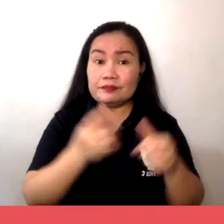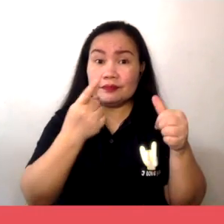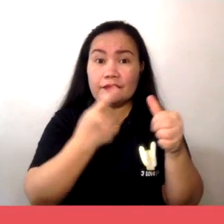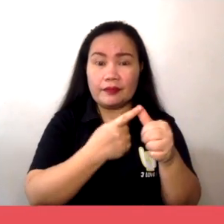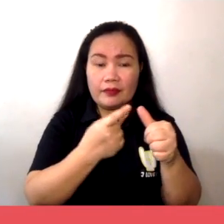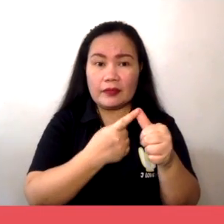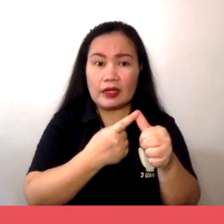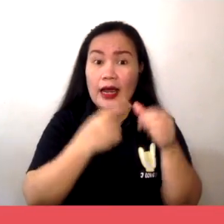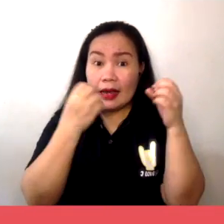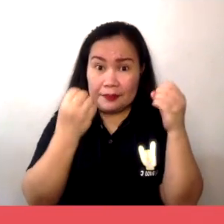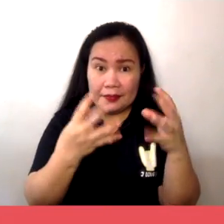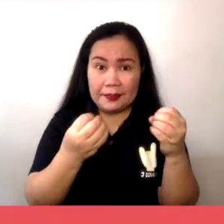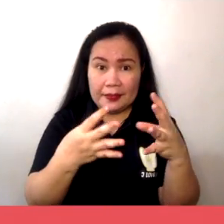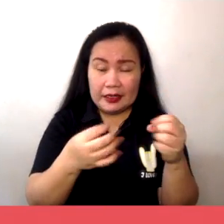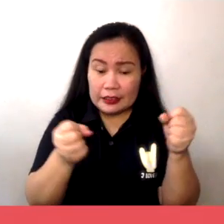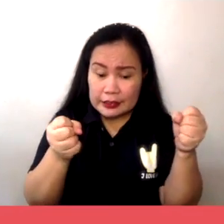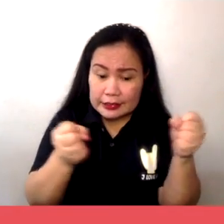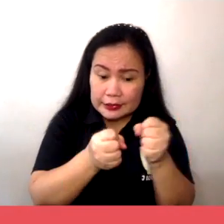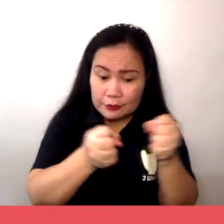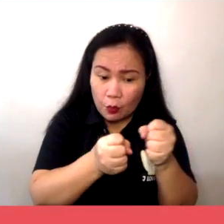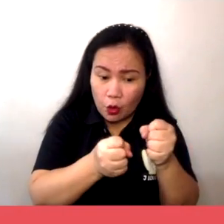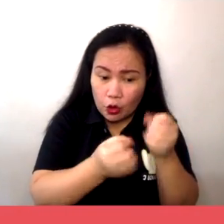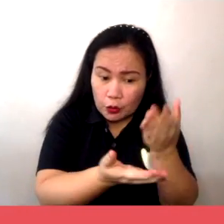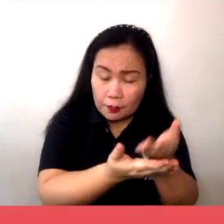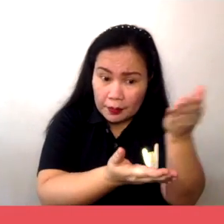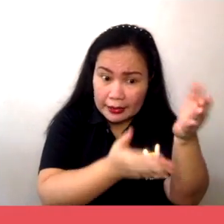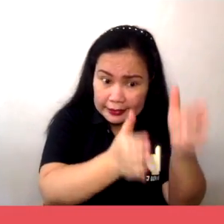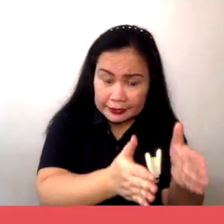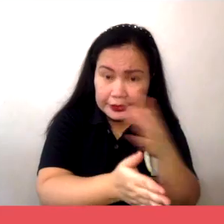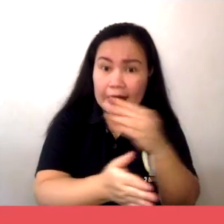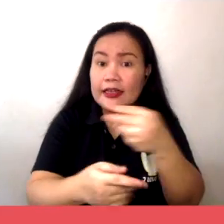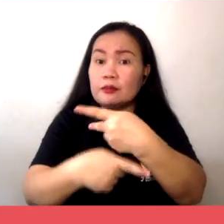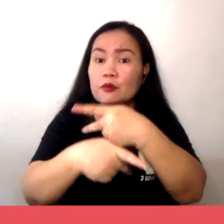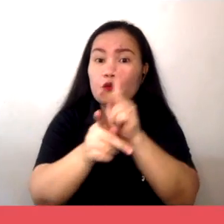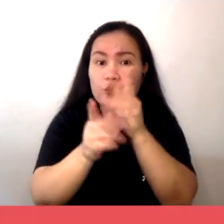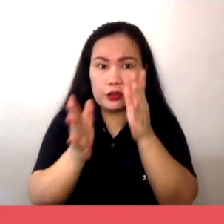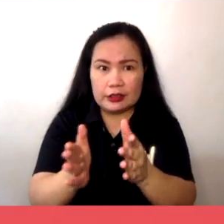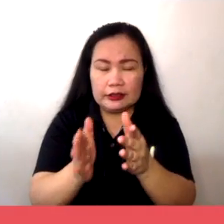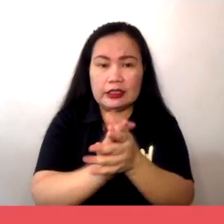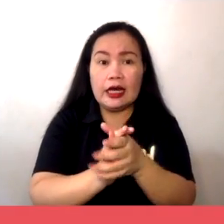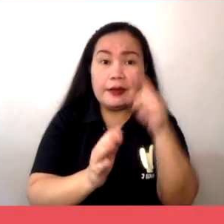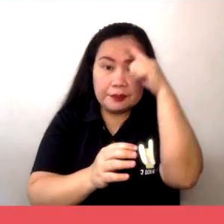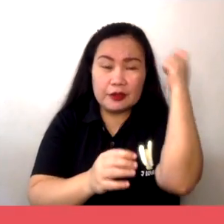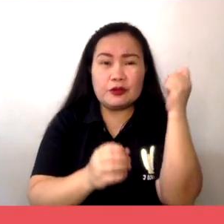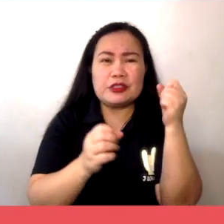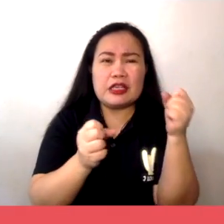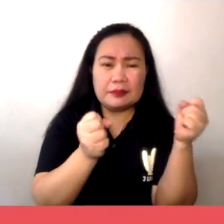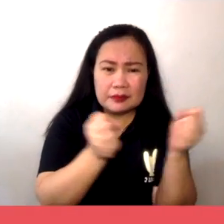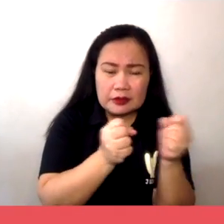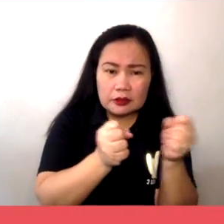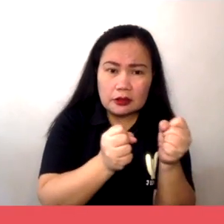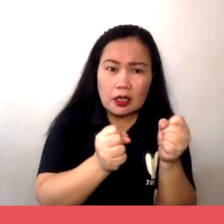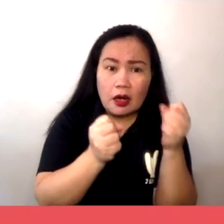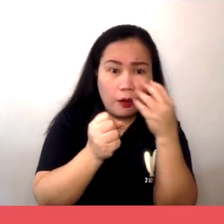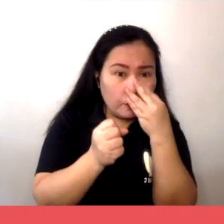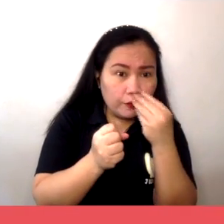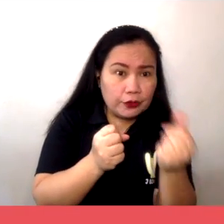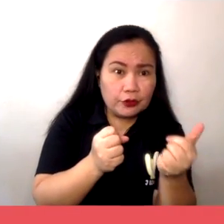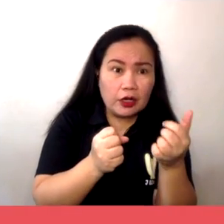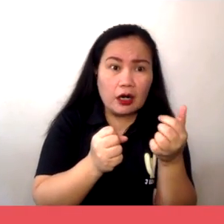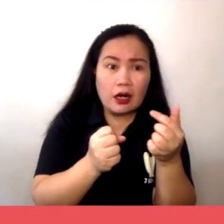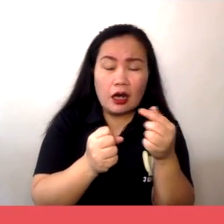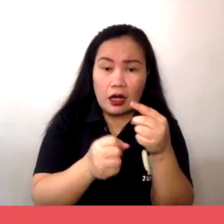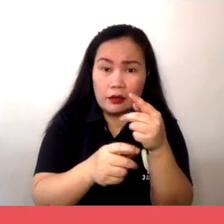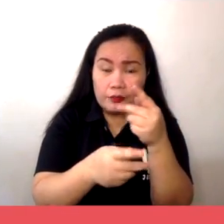Una, maraming maliliit na consumer at producer. Dahil sa marami at maliliit ang consumer at